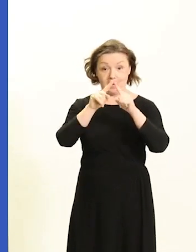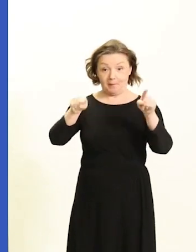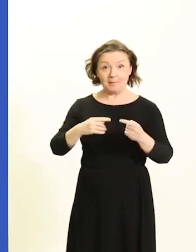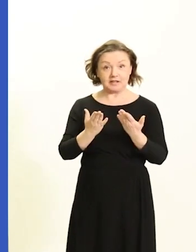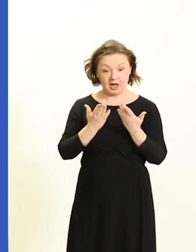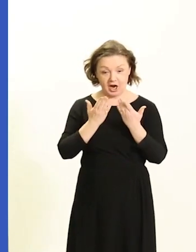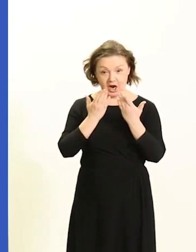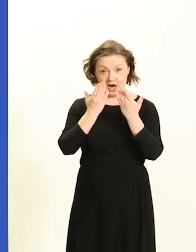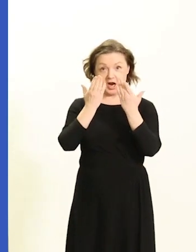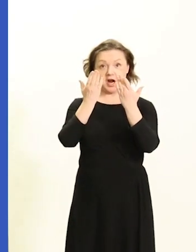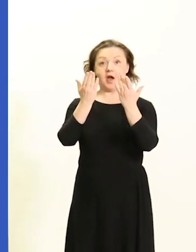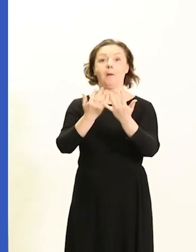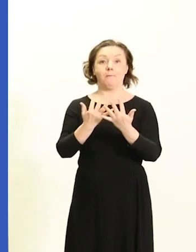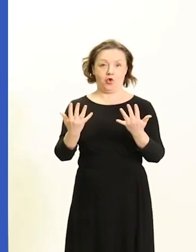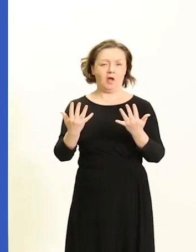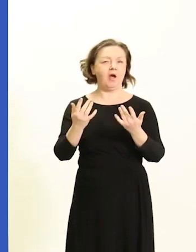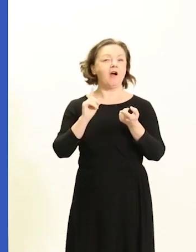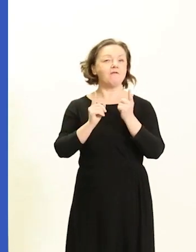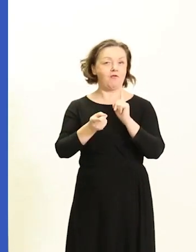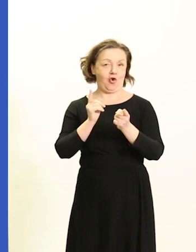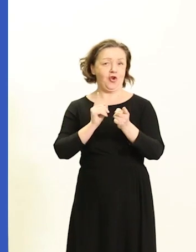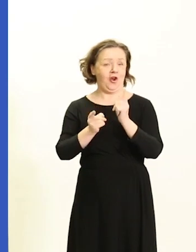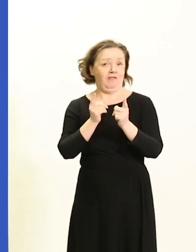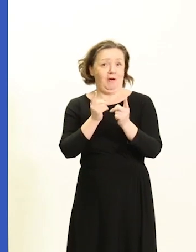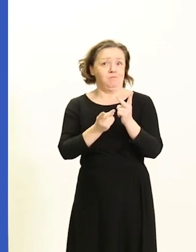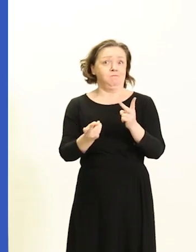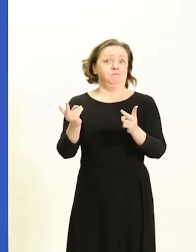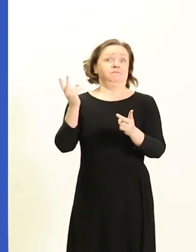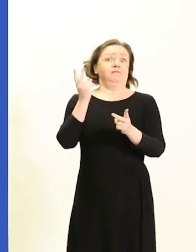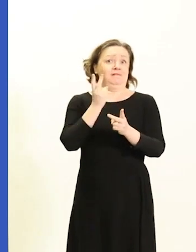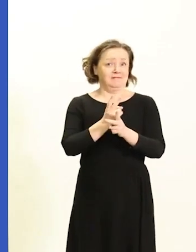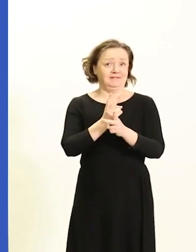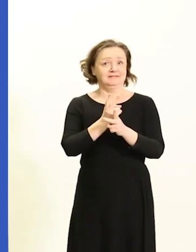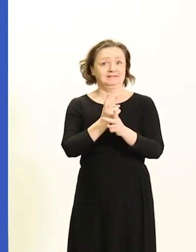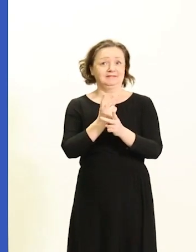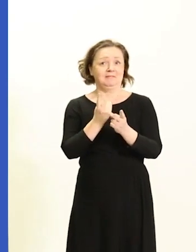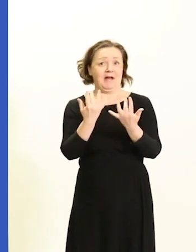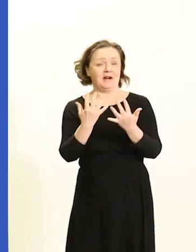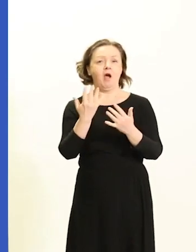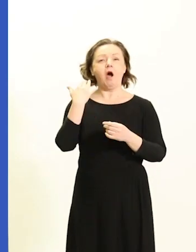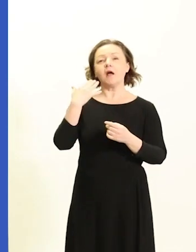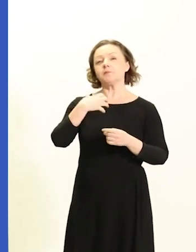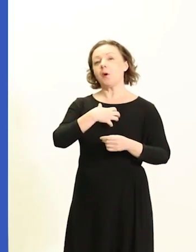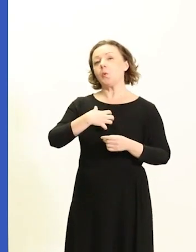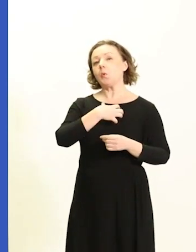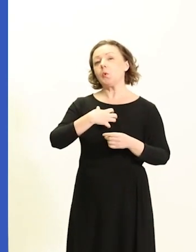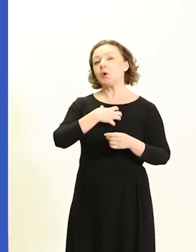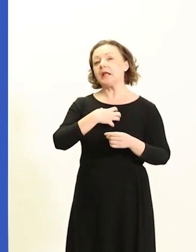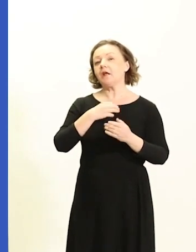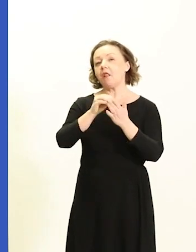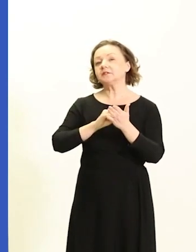luettiin suoraan paperista, niin mä sanon, että silloin tulee ehkä frekvenssillä aika monta. Mä yritin laskea jossain vaiheessa, montako kertaa mä oon viittonut